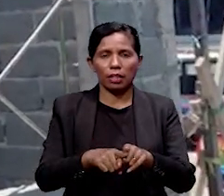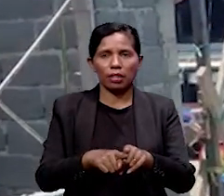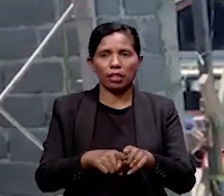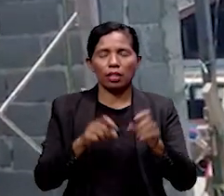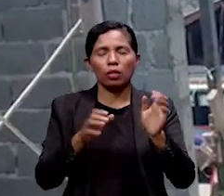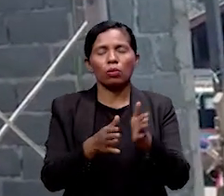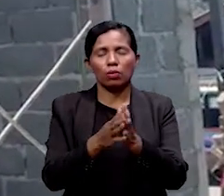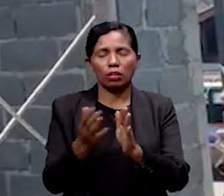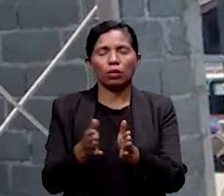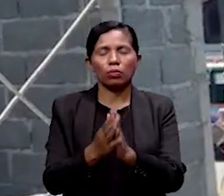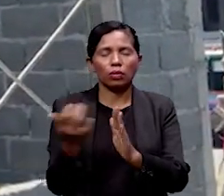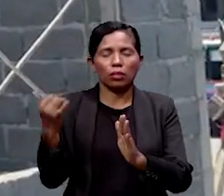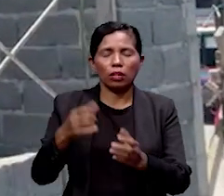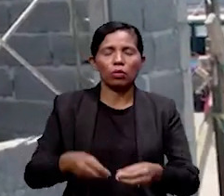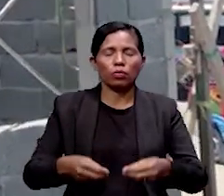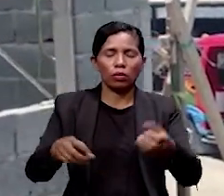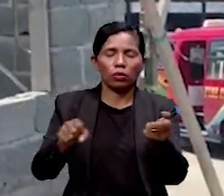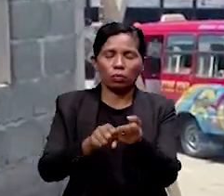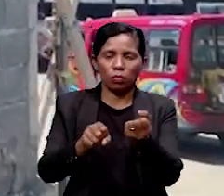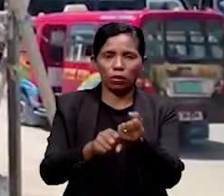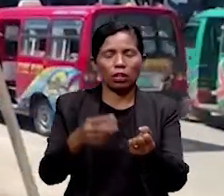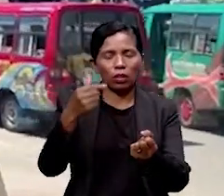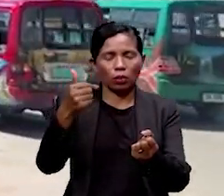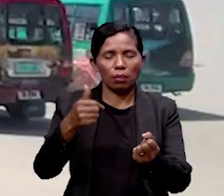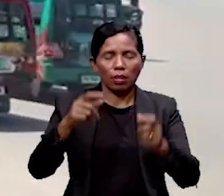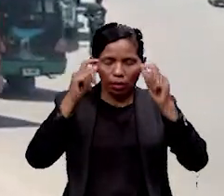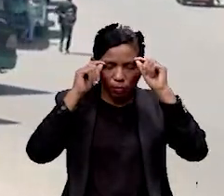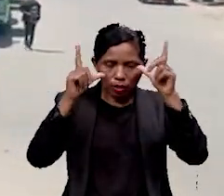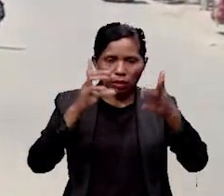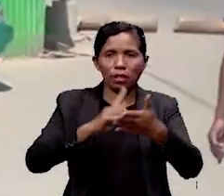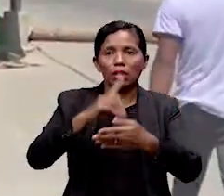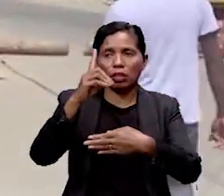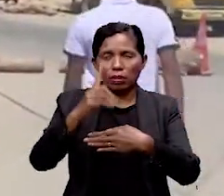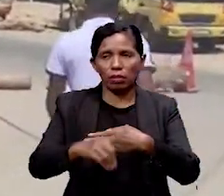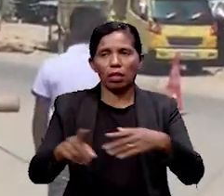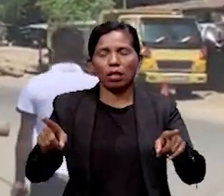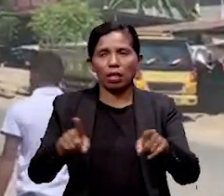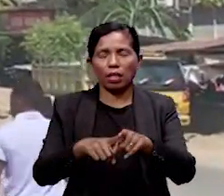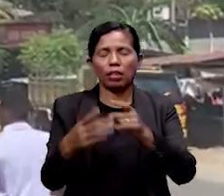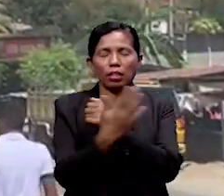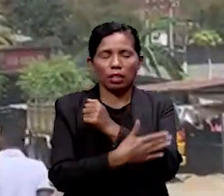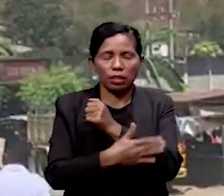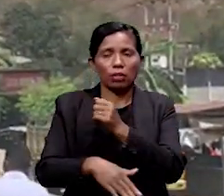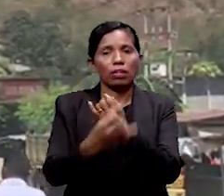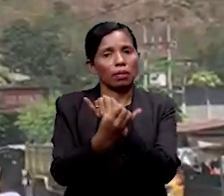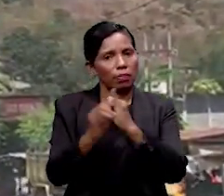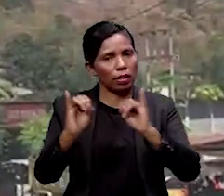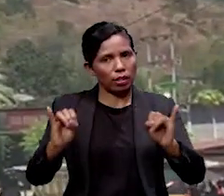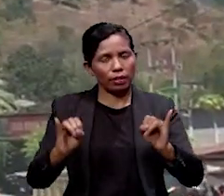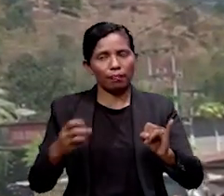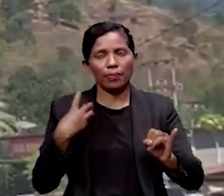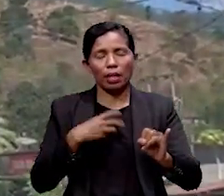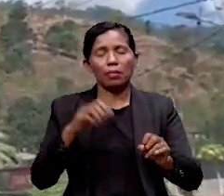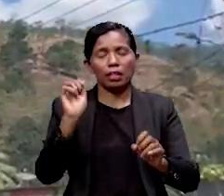-ezizi nia hodifoneti kontribuisaung naton bat Timor-Leste nia desenvolvimento nudar nasaung independenti. Ami